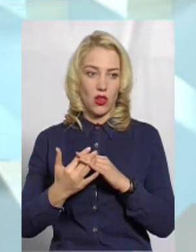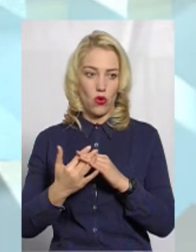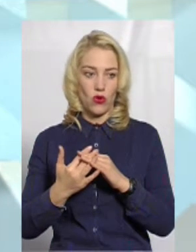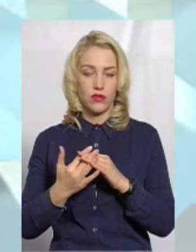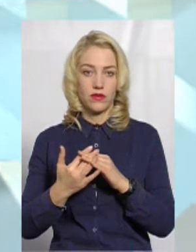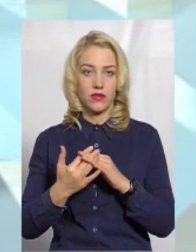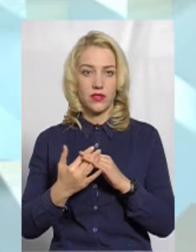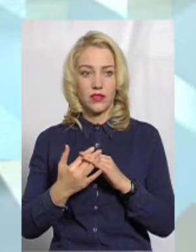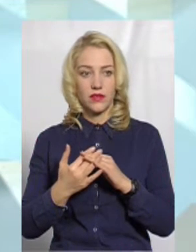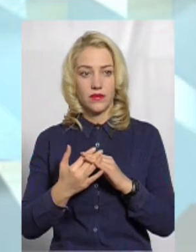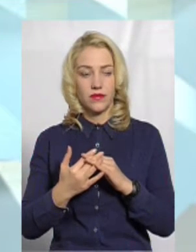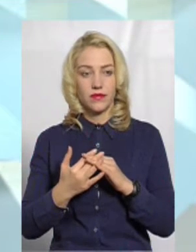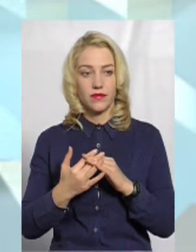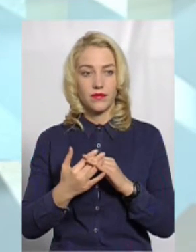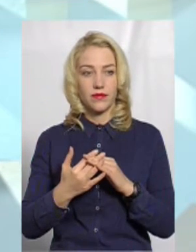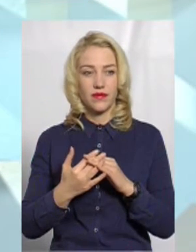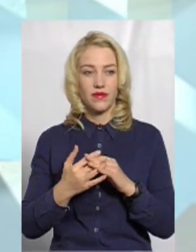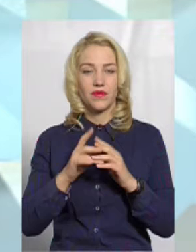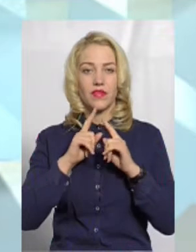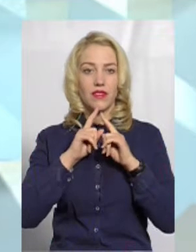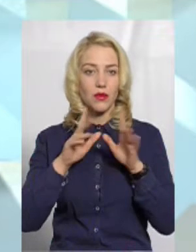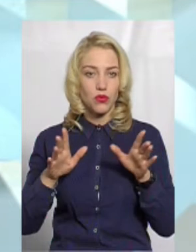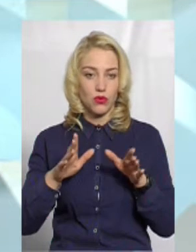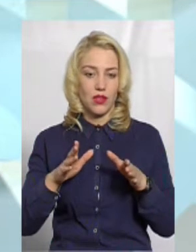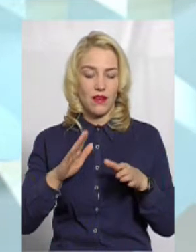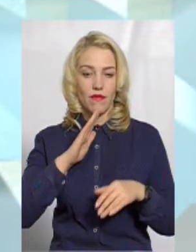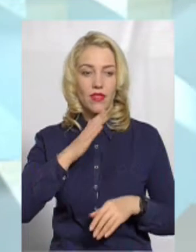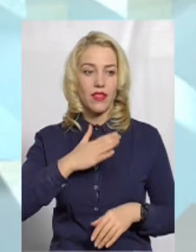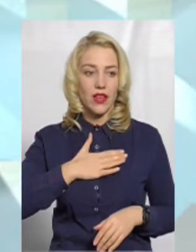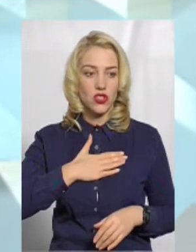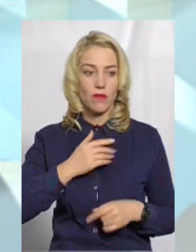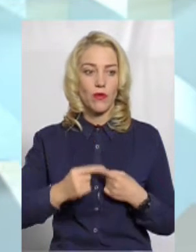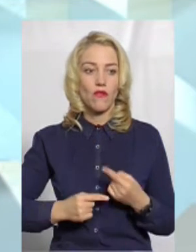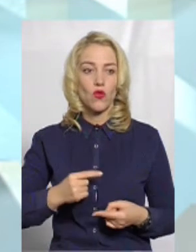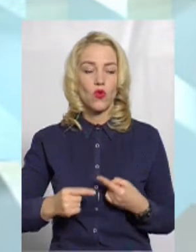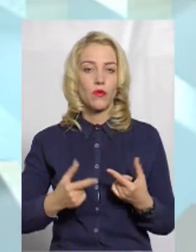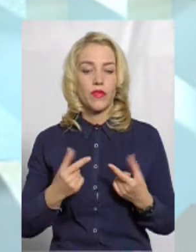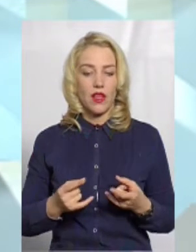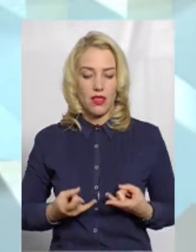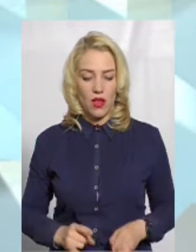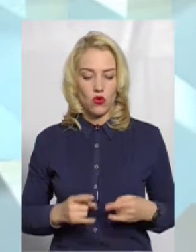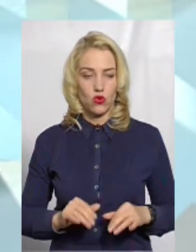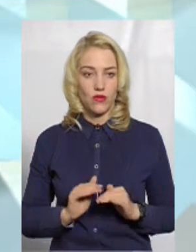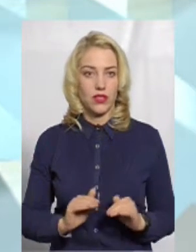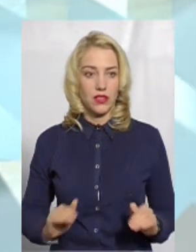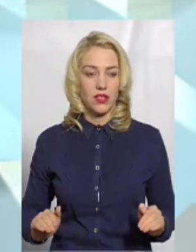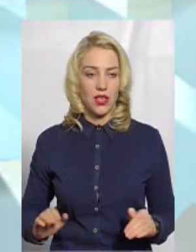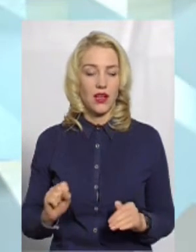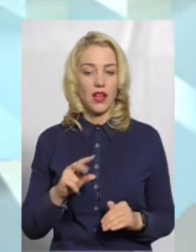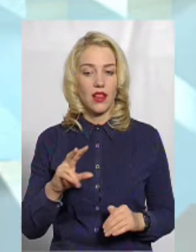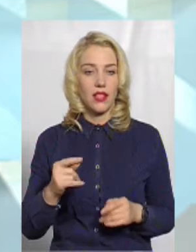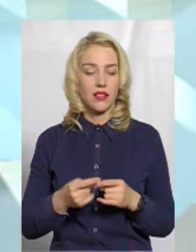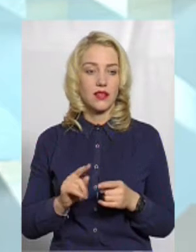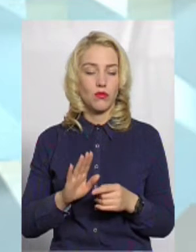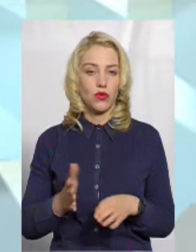не буде нашим внукам де народжувати дідей, але це